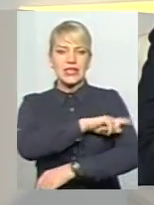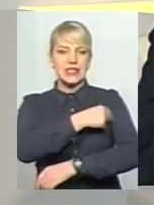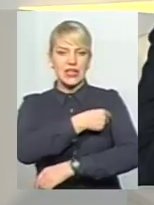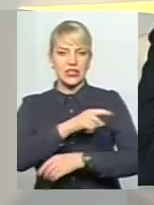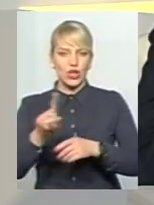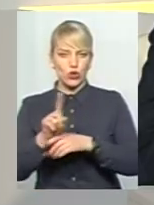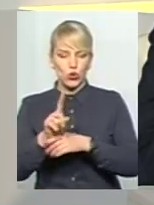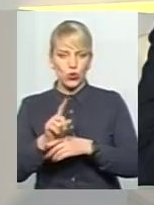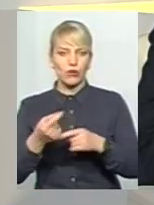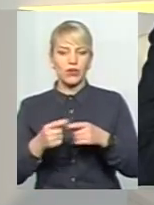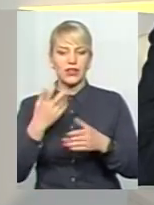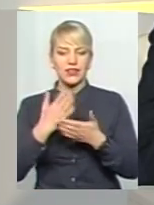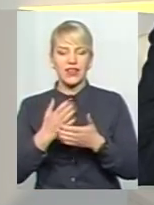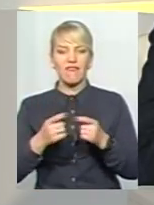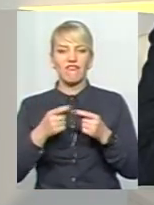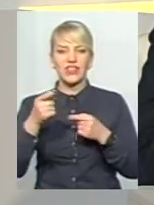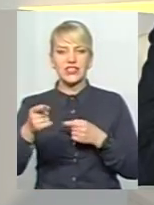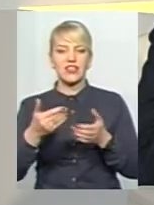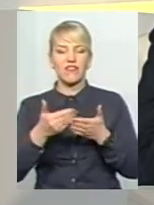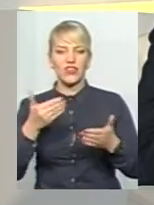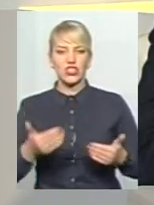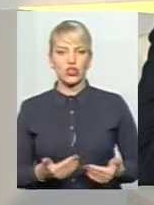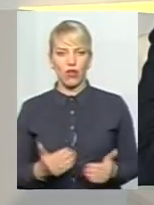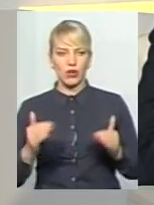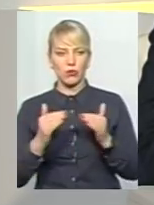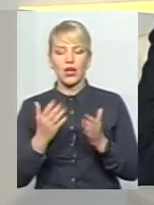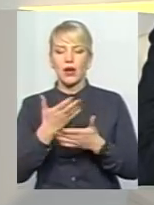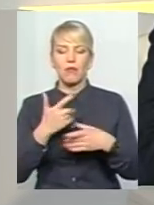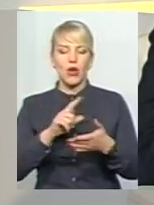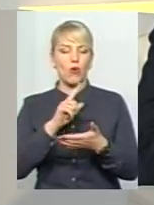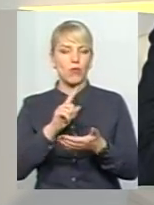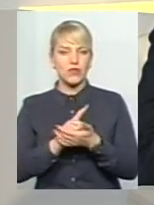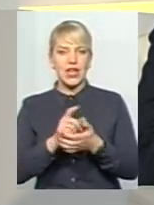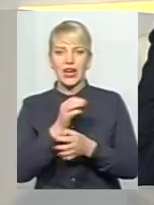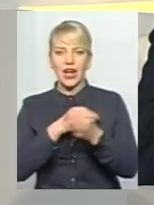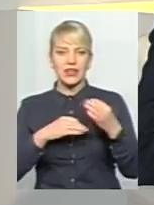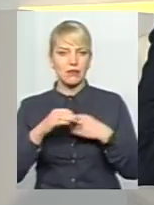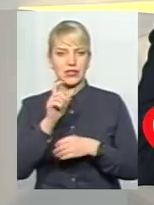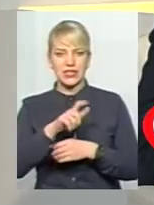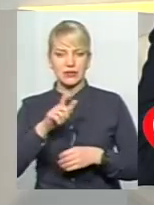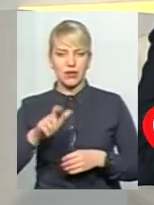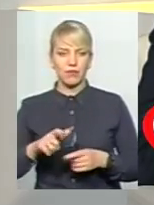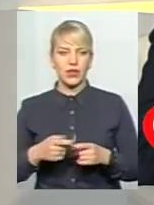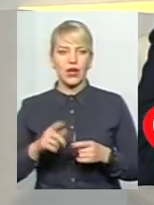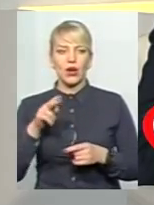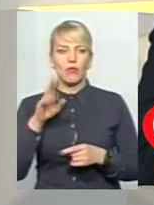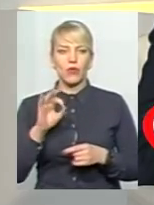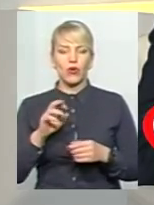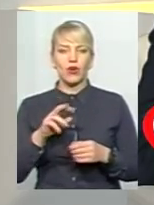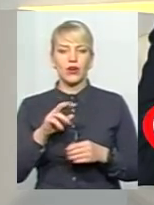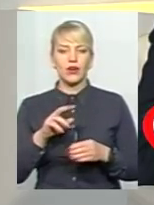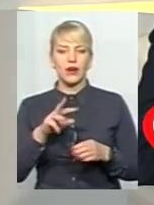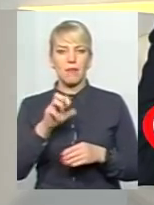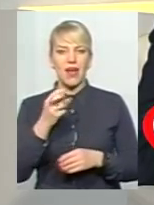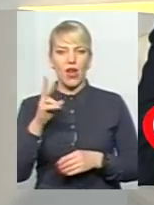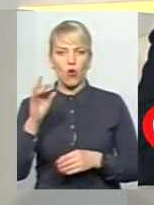Є чітко передбачені вістані від житлових будинків. Але ми обов'язково радимося з меншканцями. По провулку Маяковського 17, я